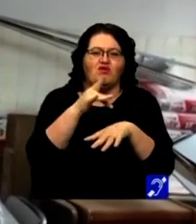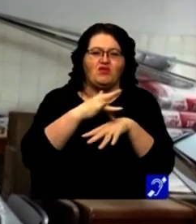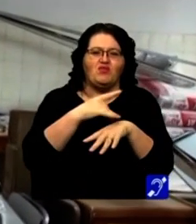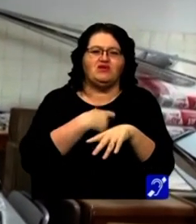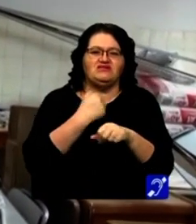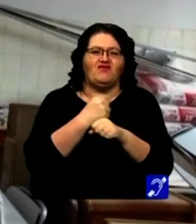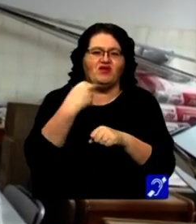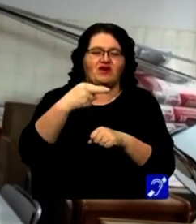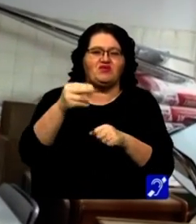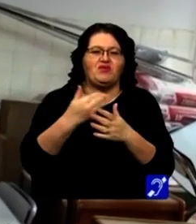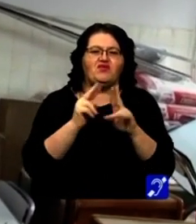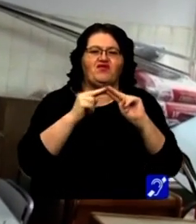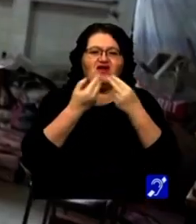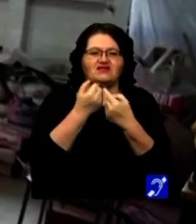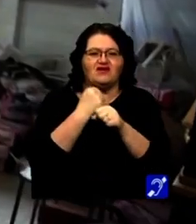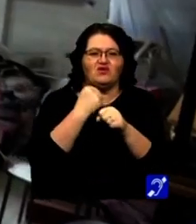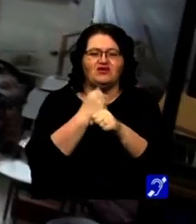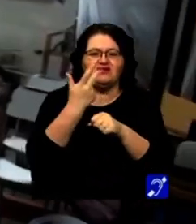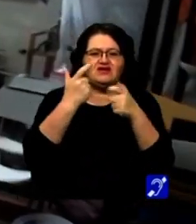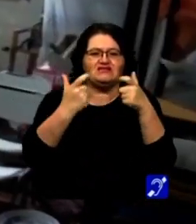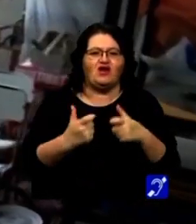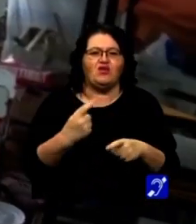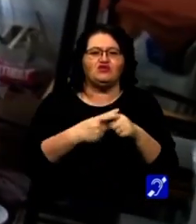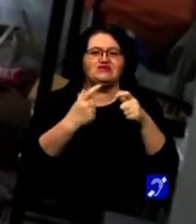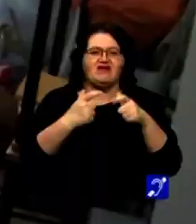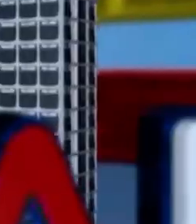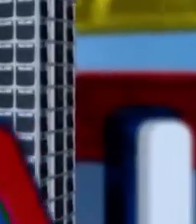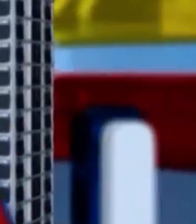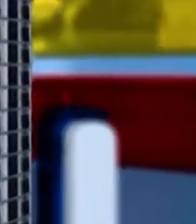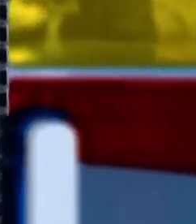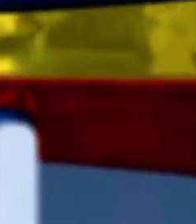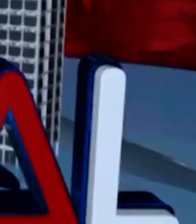pot face în continuare pentru finalizarea lucrărilor la trei saloane și la sala de mese.